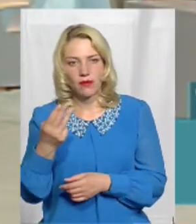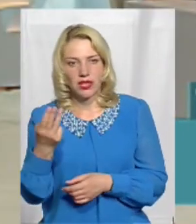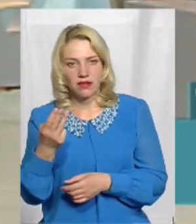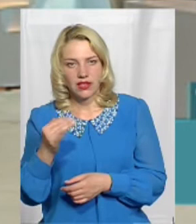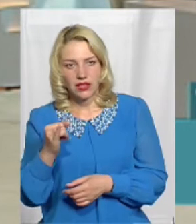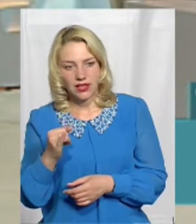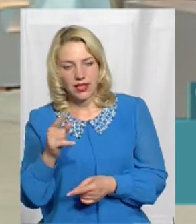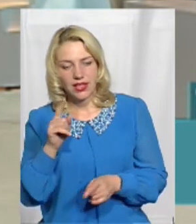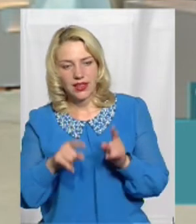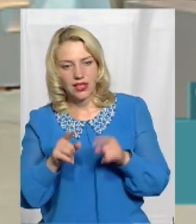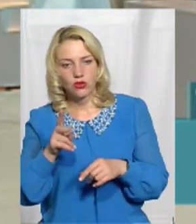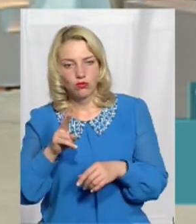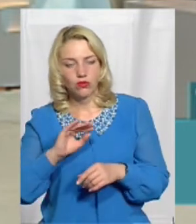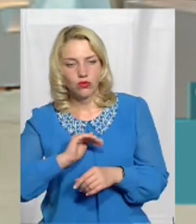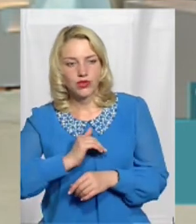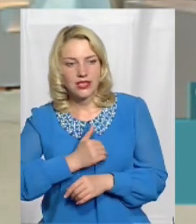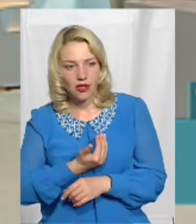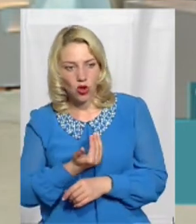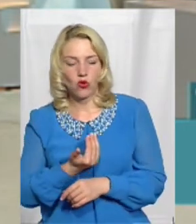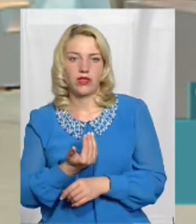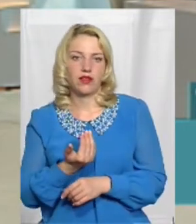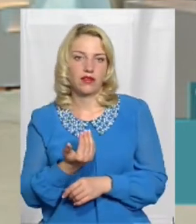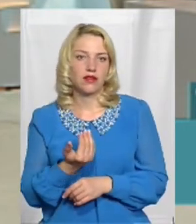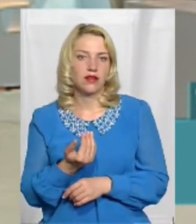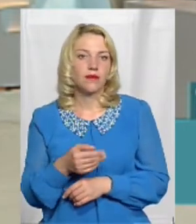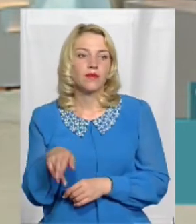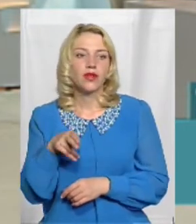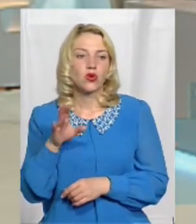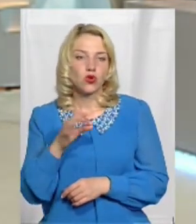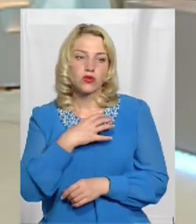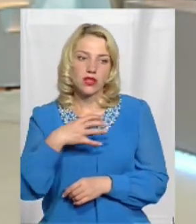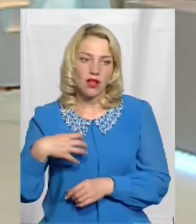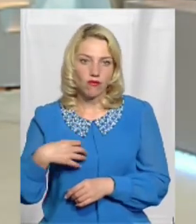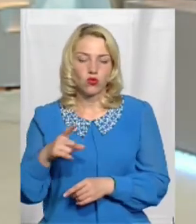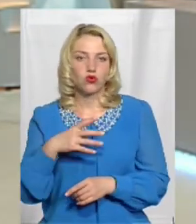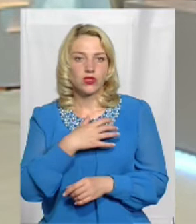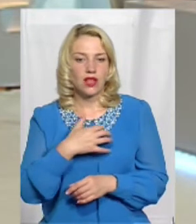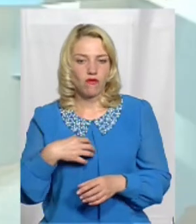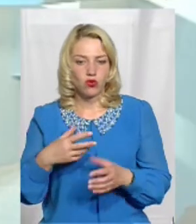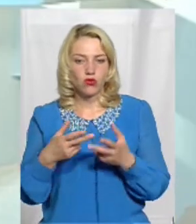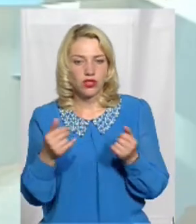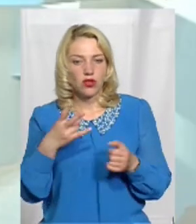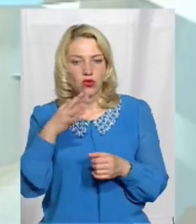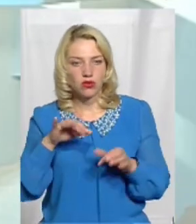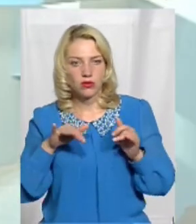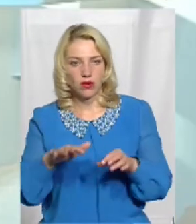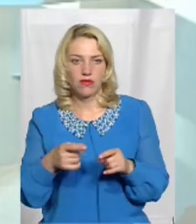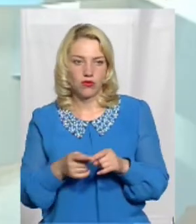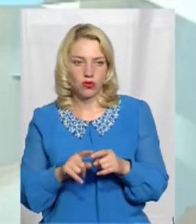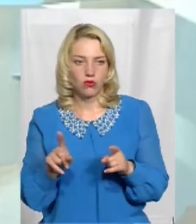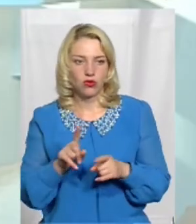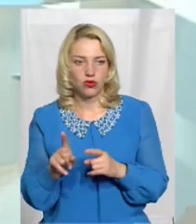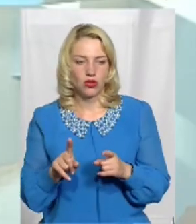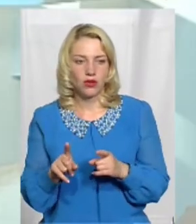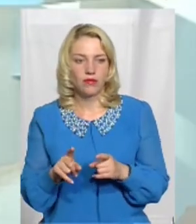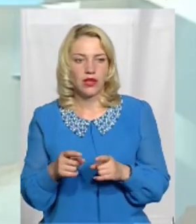дехто був склонний більше до Славути, визнати Славуту Але справа в тому, що, по-перше,